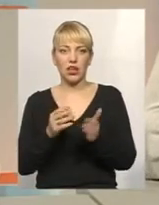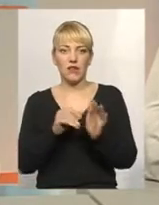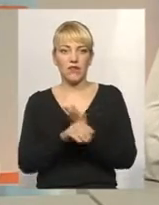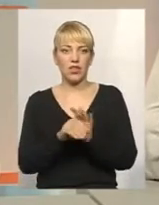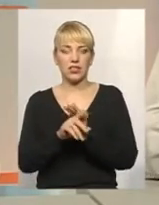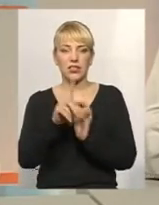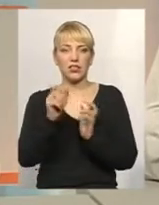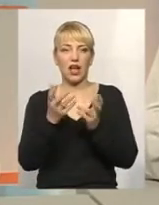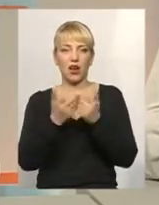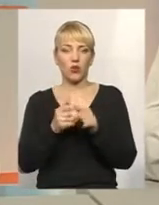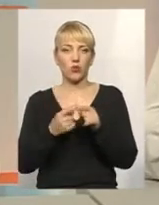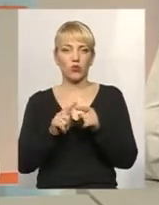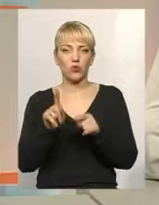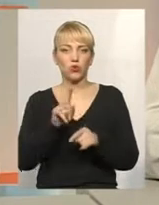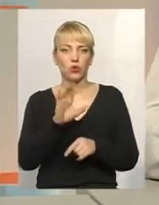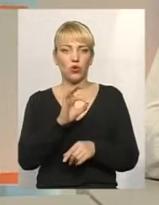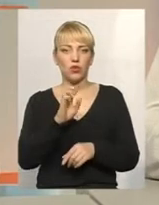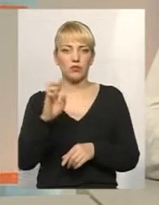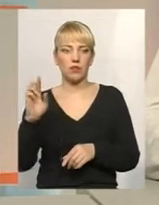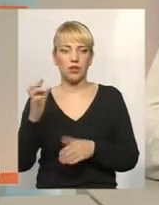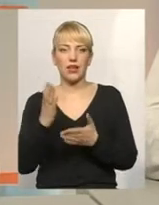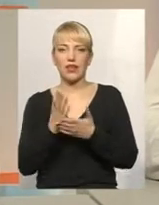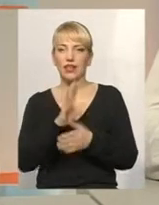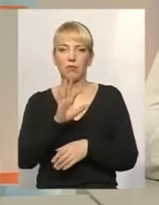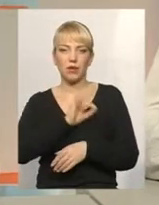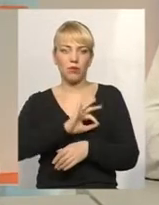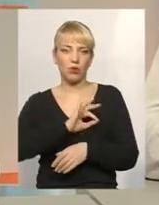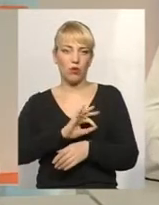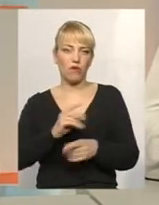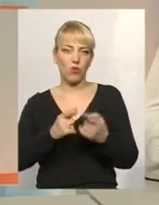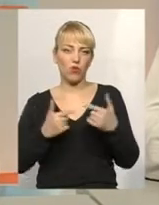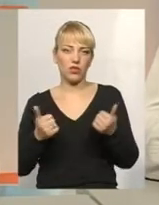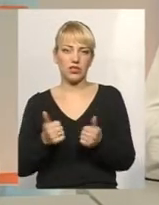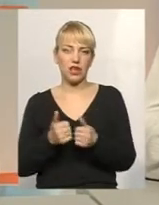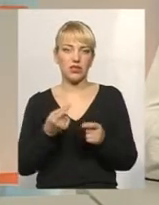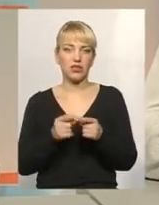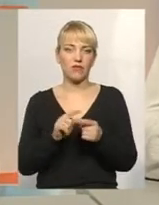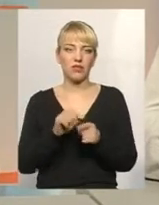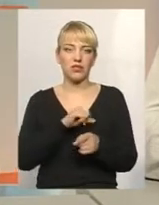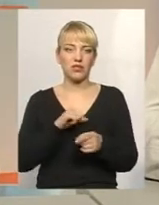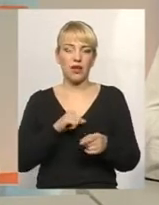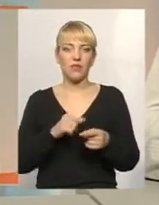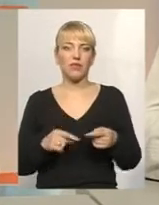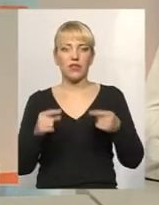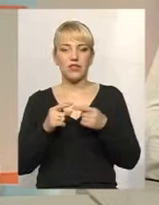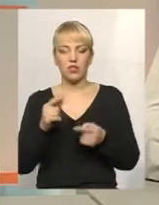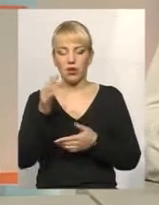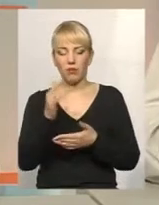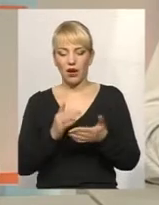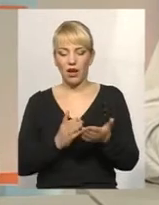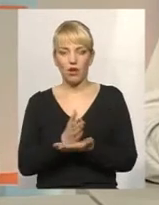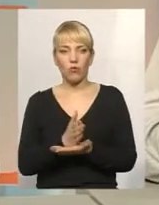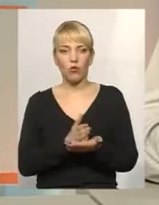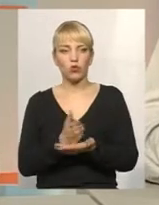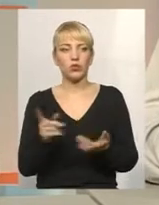за рахунок того, що ОСББ є неприбутковою організацією. ОСББ визначає сам перелік послуг, які